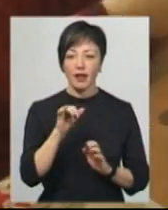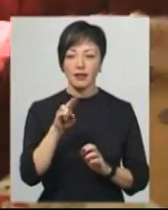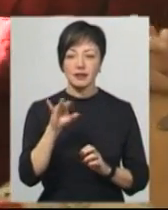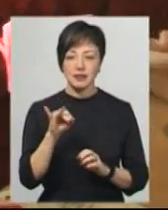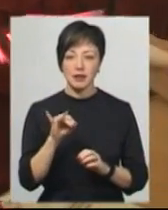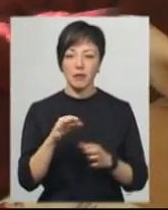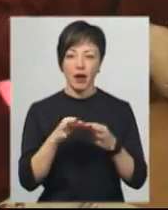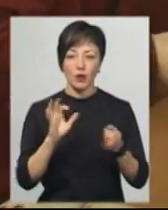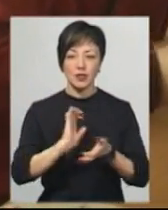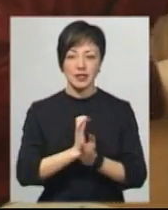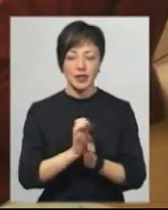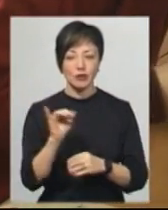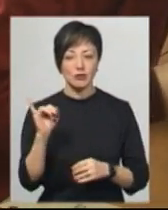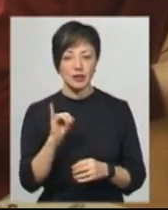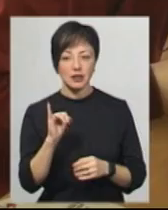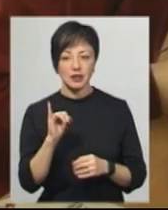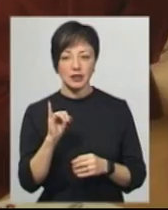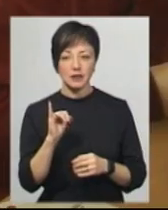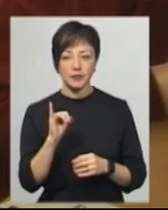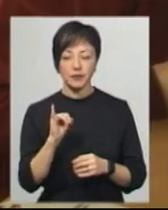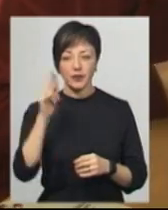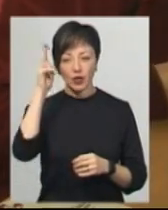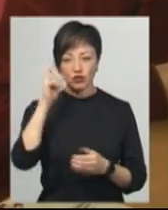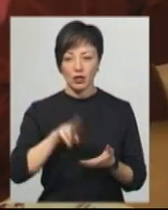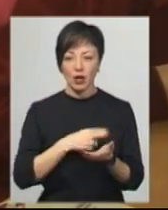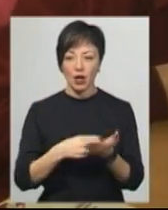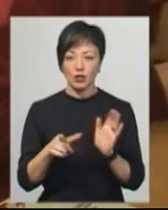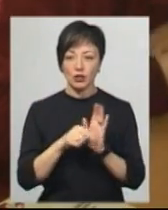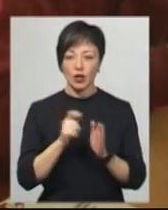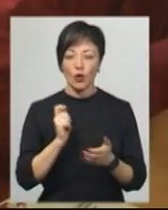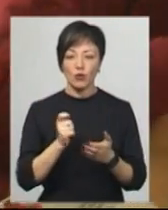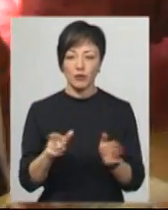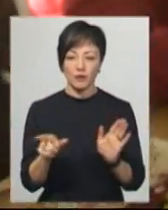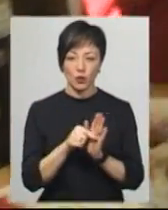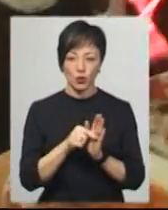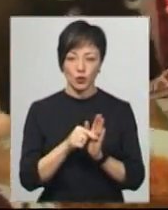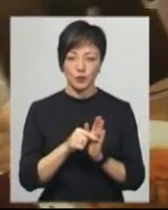Макарони з сиром і гречана каша з отбивною.